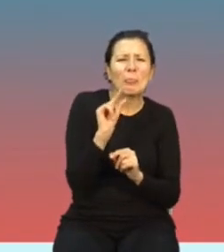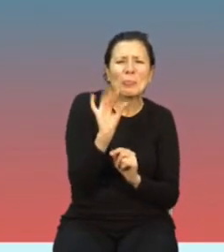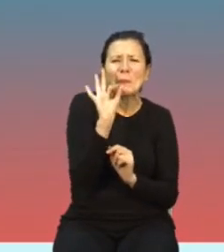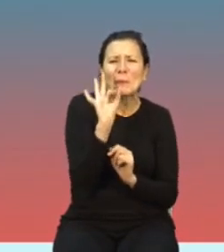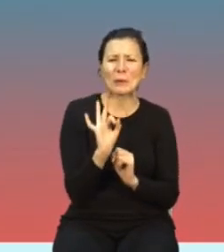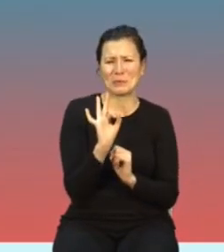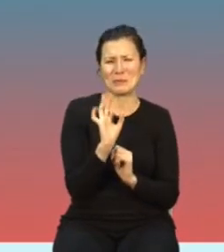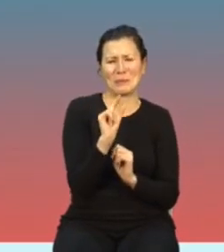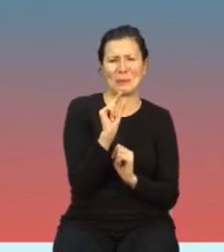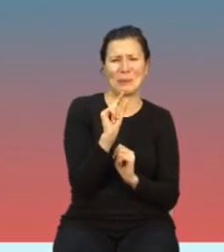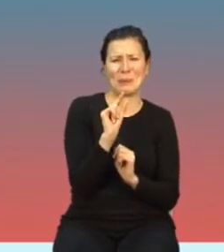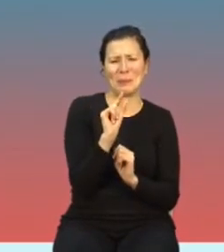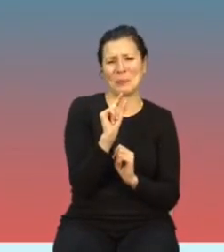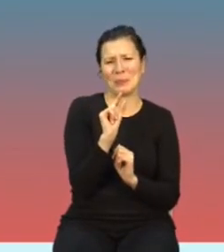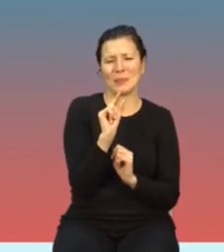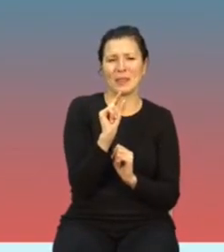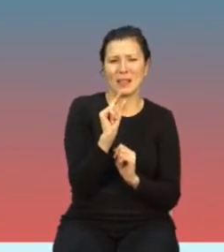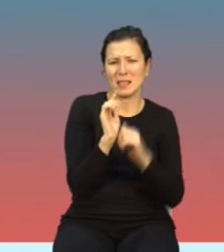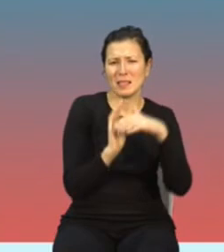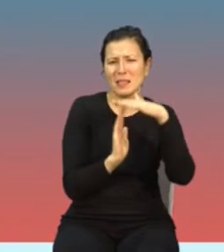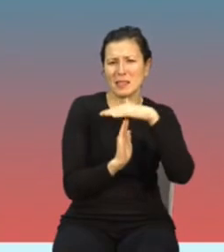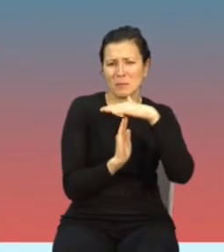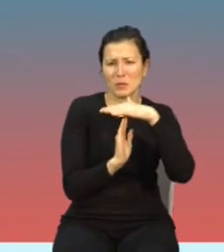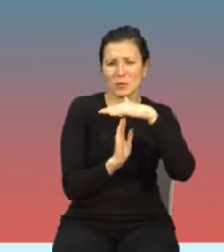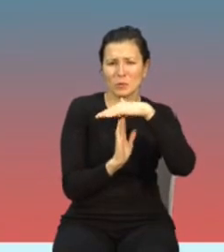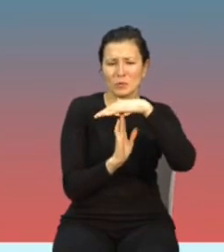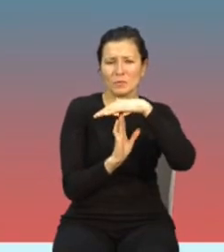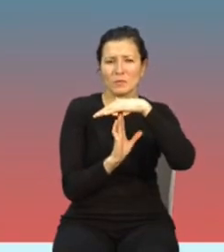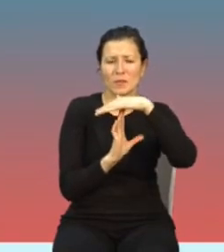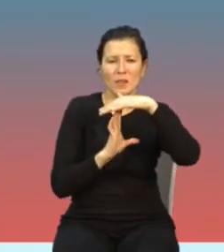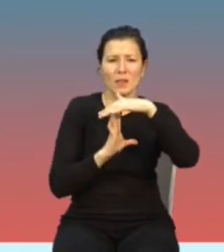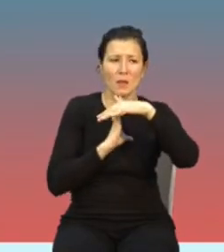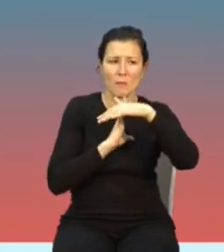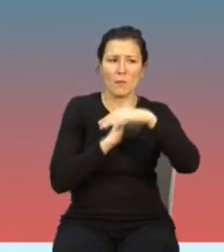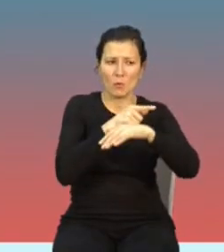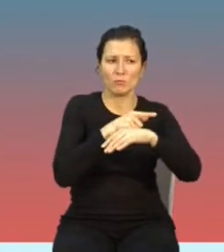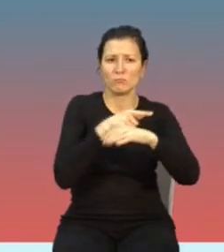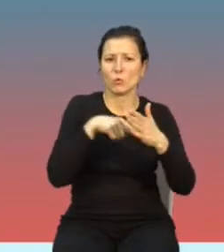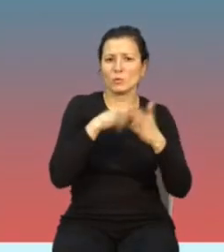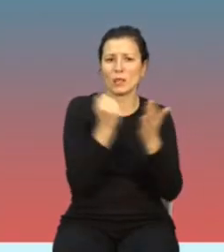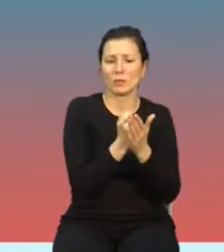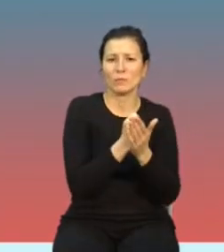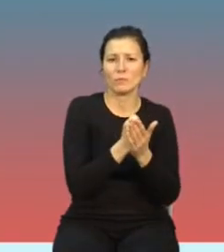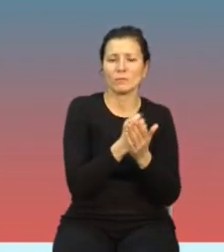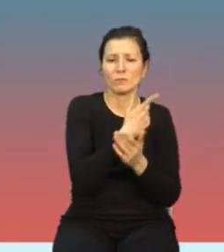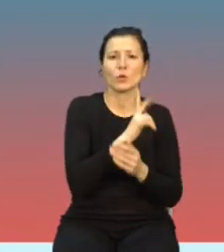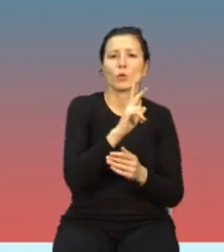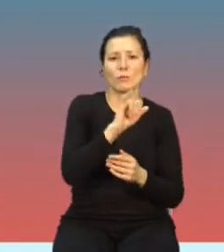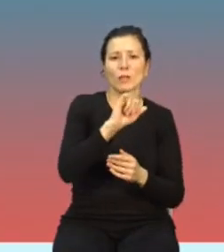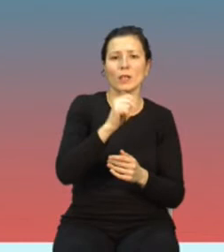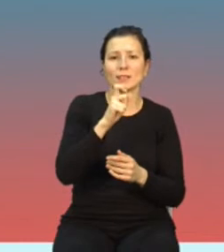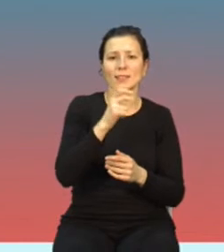limitu, który został ustanowiany przez IGNIRP. I teraz kilka słów na temat roli